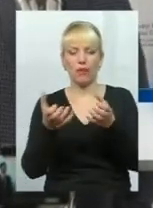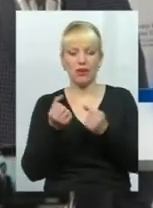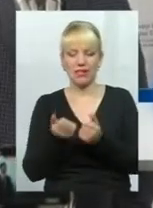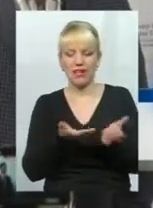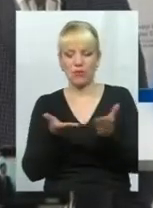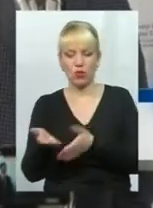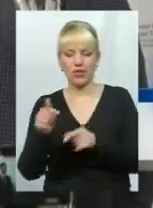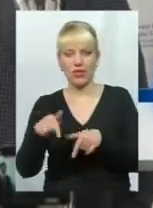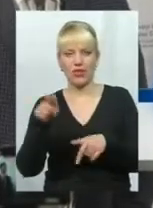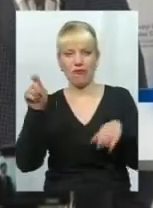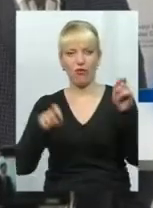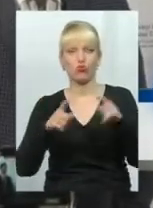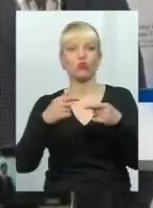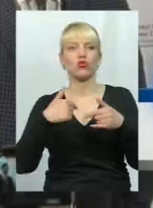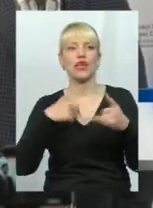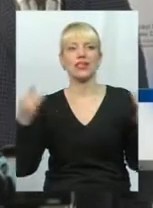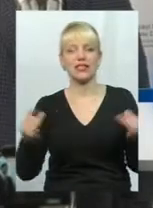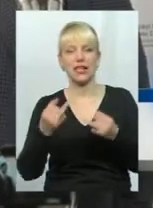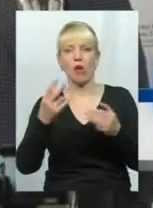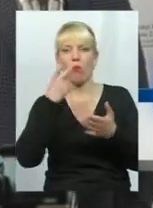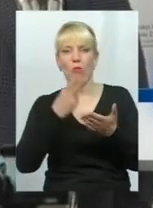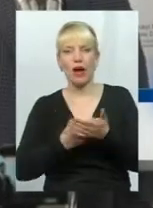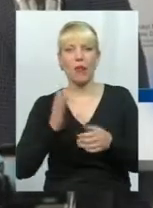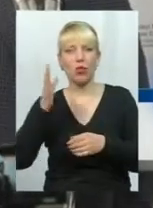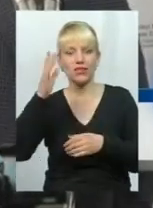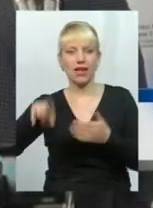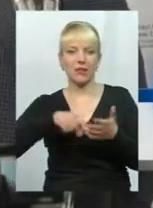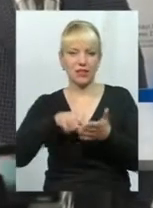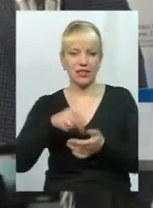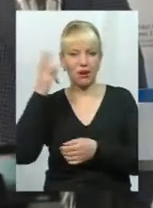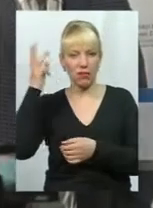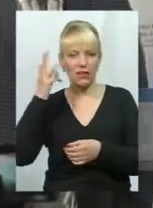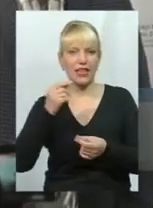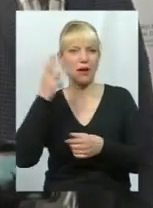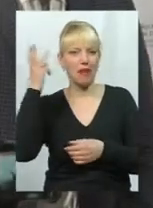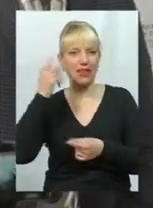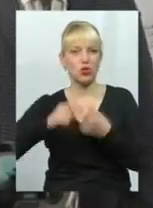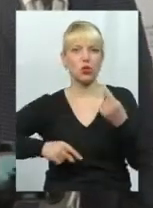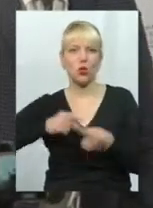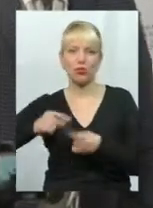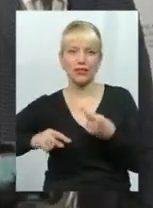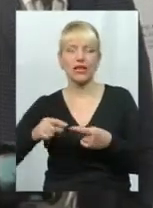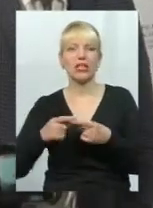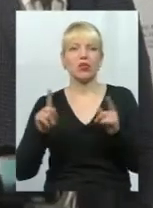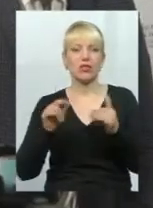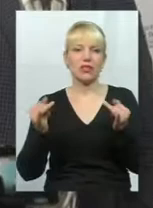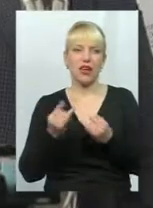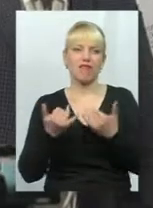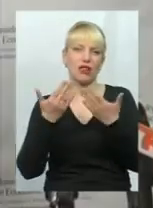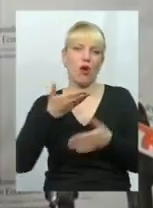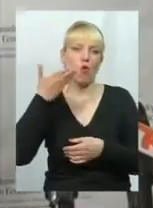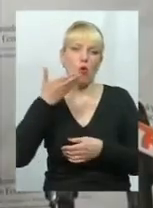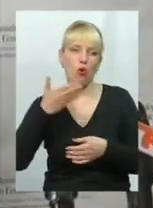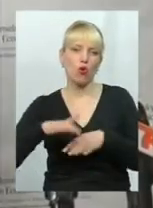форум, тому, що я зацікавлений побачити потенціал міста Хмельницького, хмельницького бізнесу, як він може бути цікавим для угорського ринку.